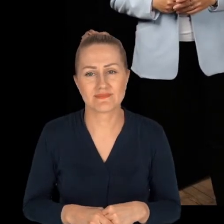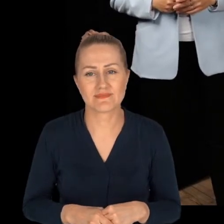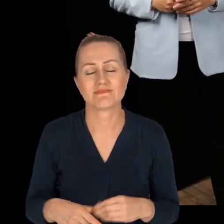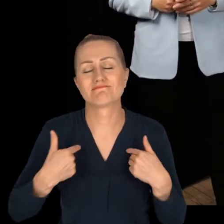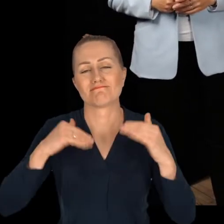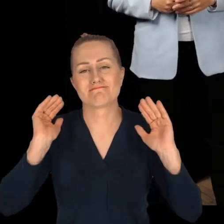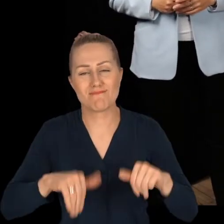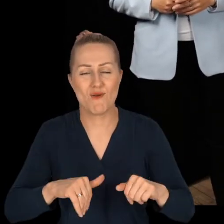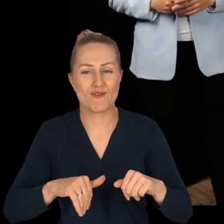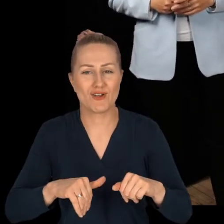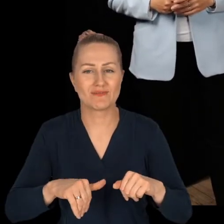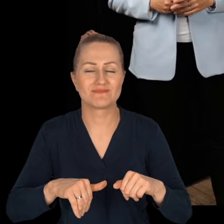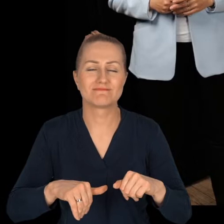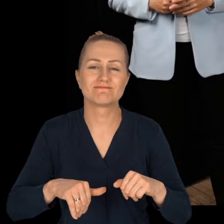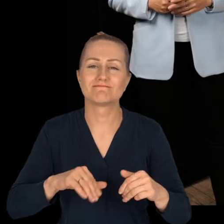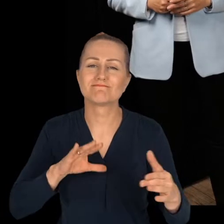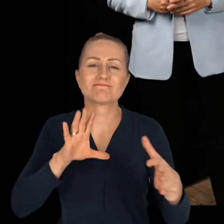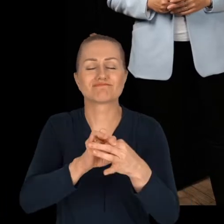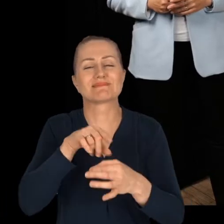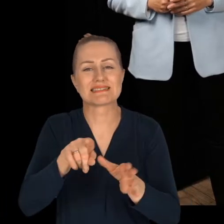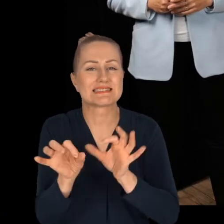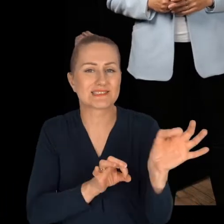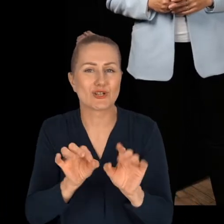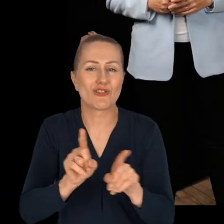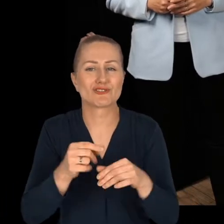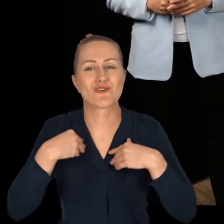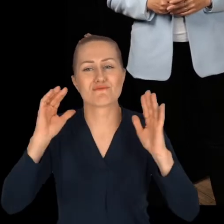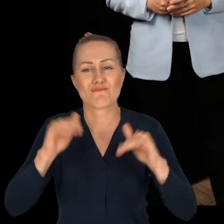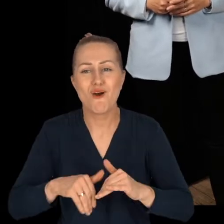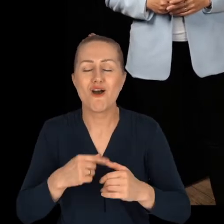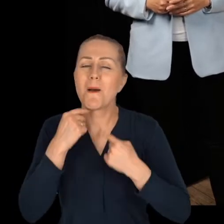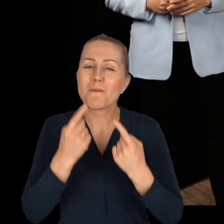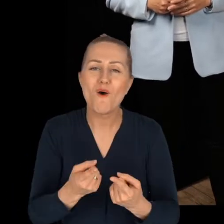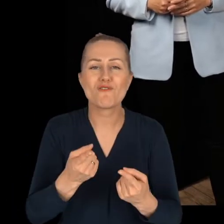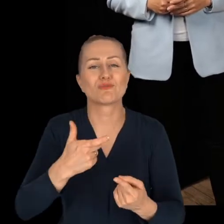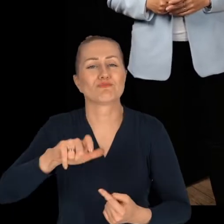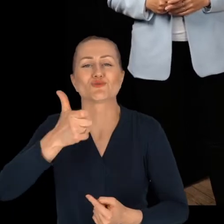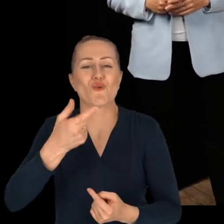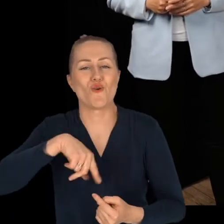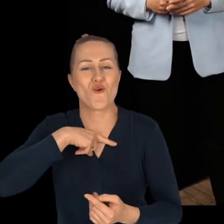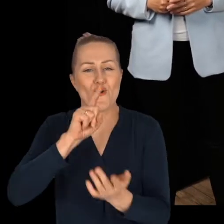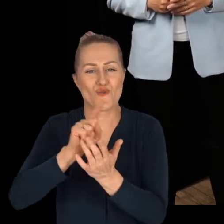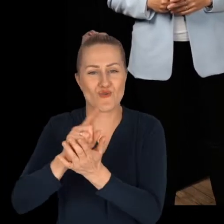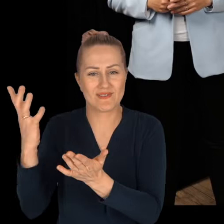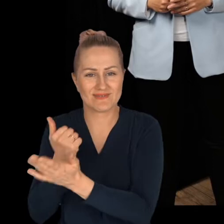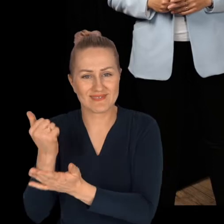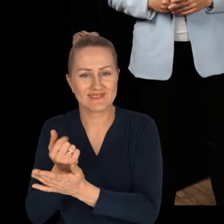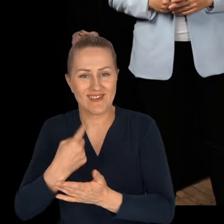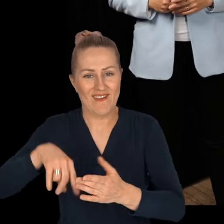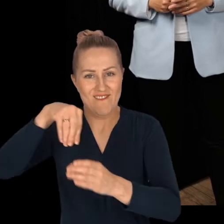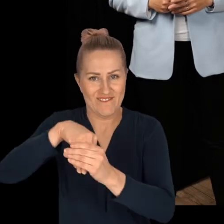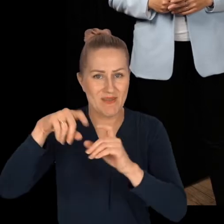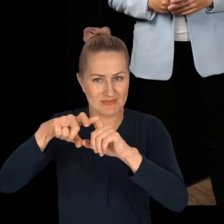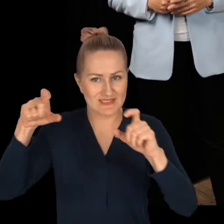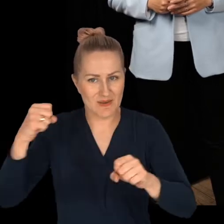Mogę się odnieść do dawki historii i opowiedzieć też, co udało nam się osiągnąć w